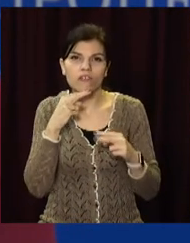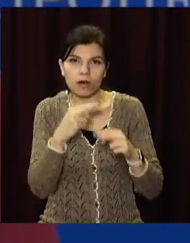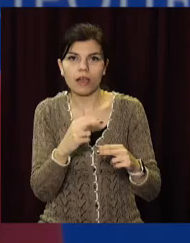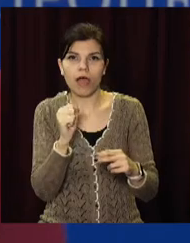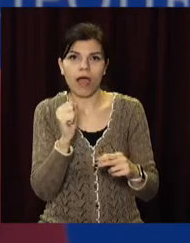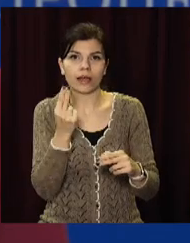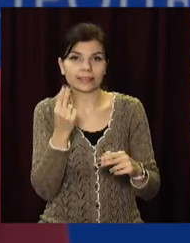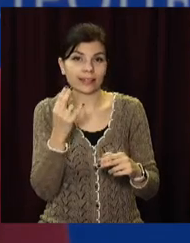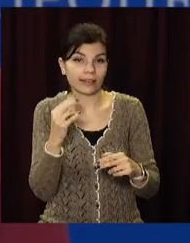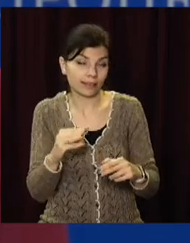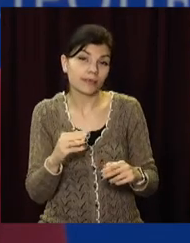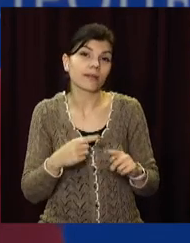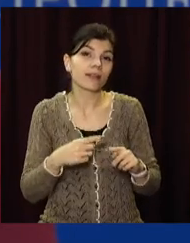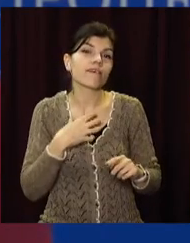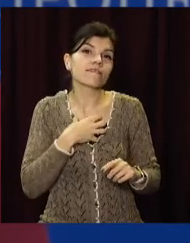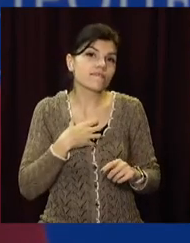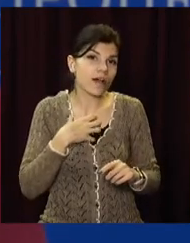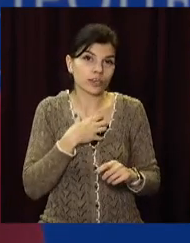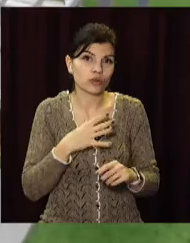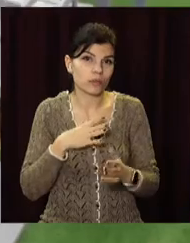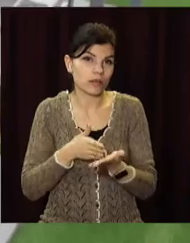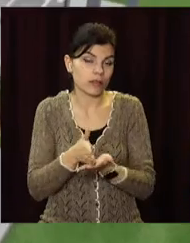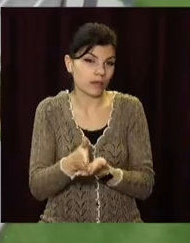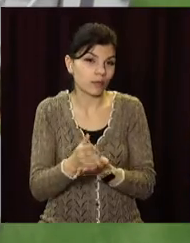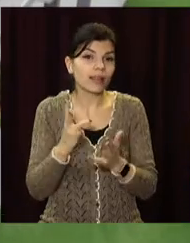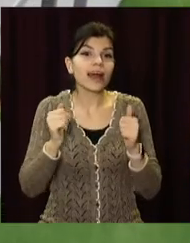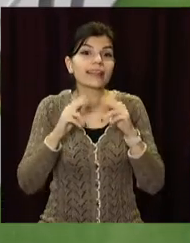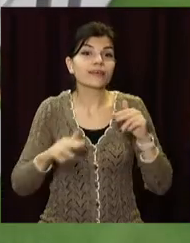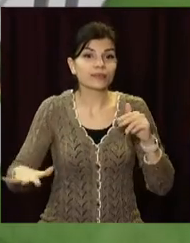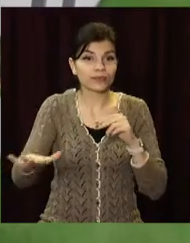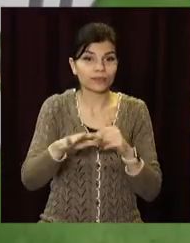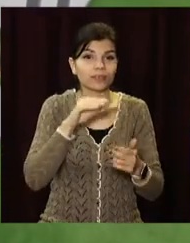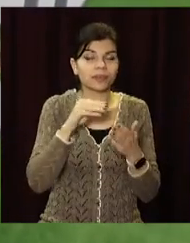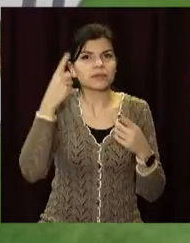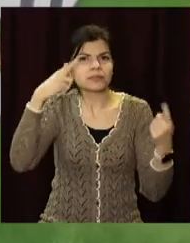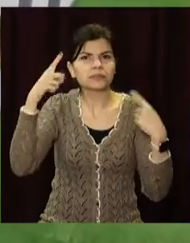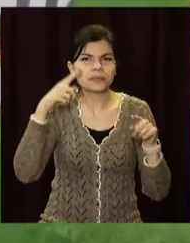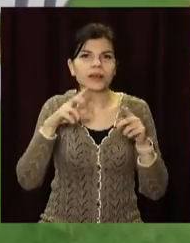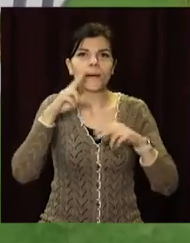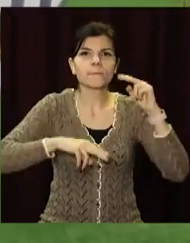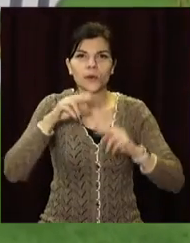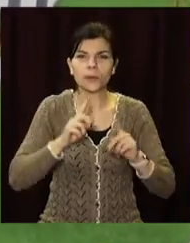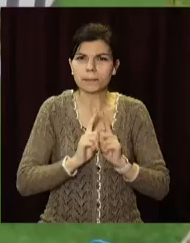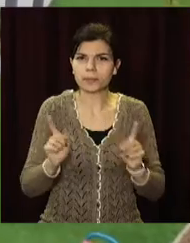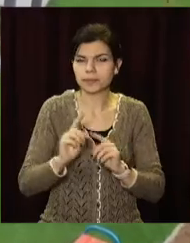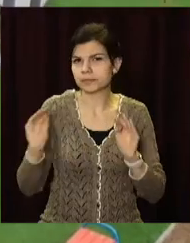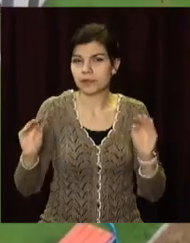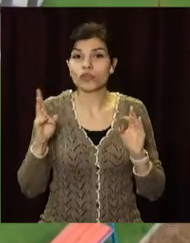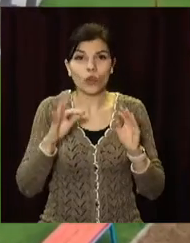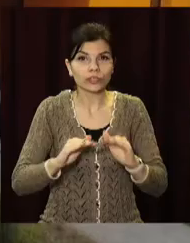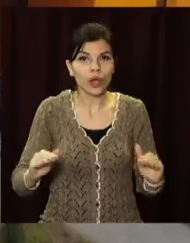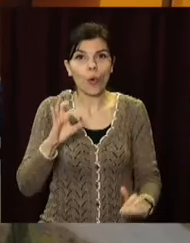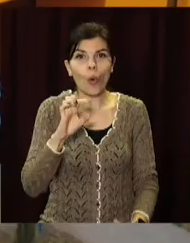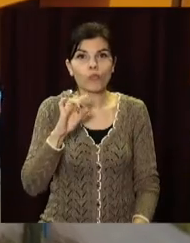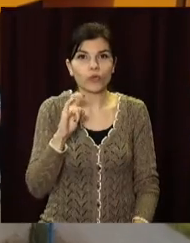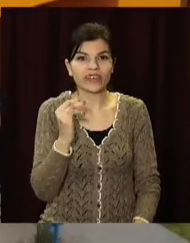І це був один із пріоритетних напрямків. На Дніпропетровщині втілили чимало унікальних будівельних проєктів. Але саме дитсадок в